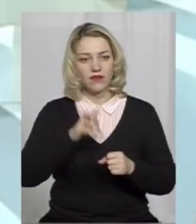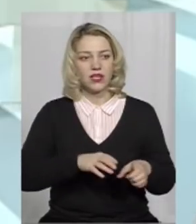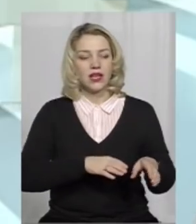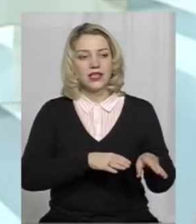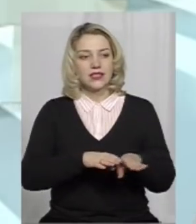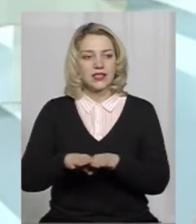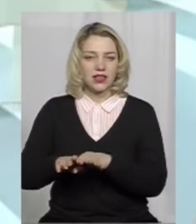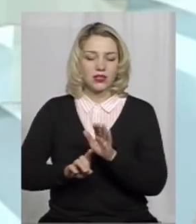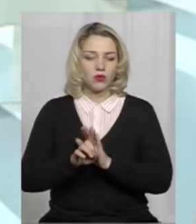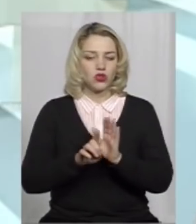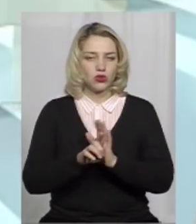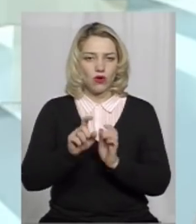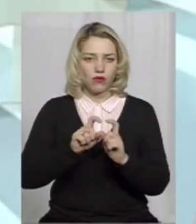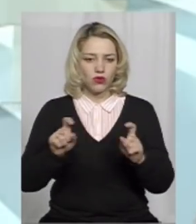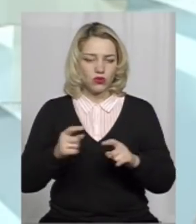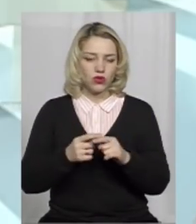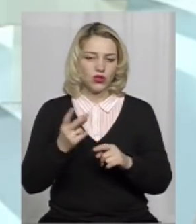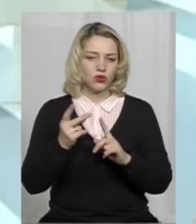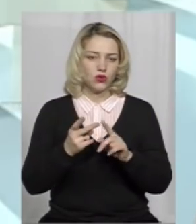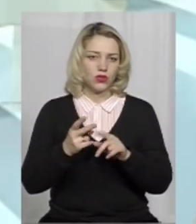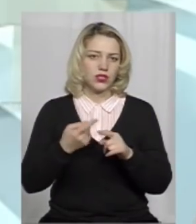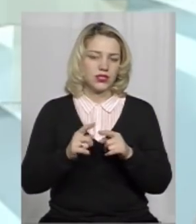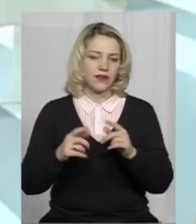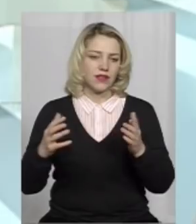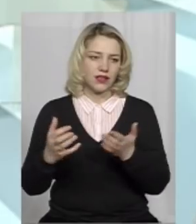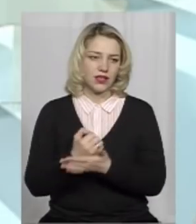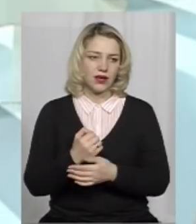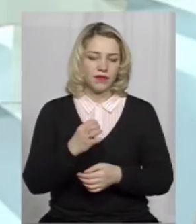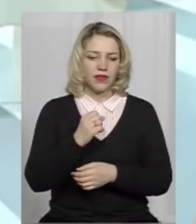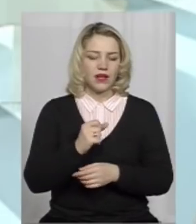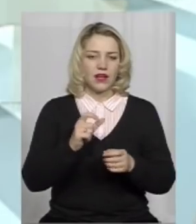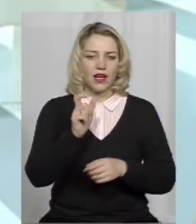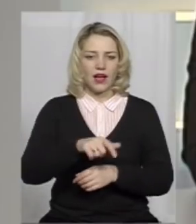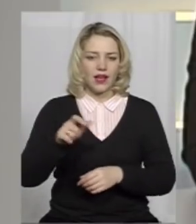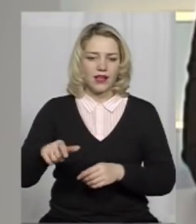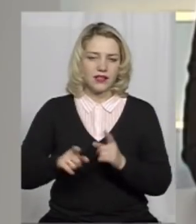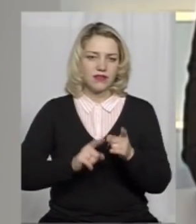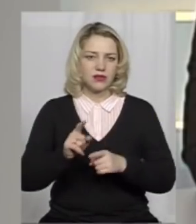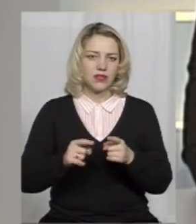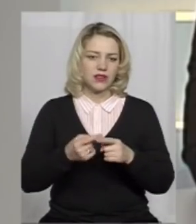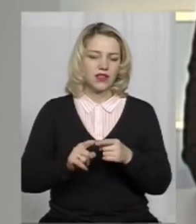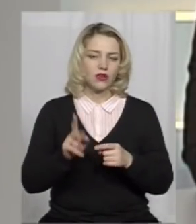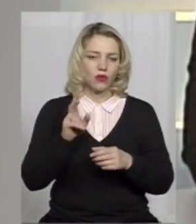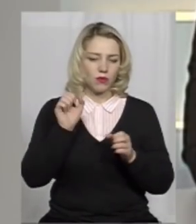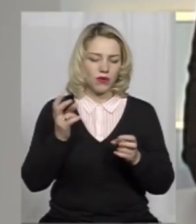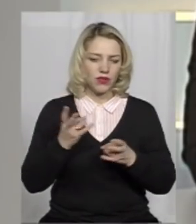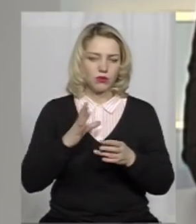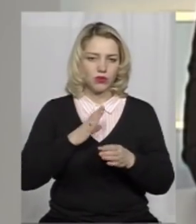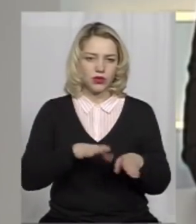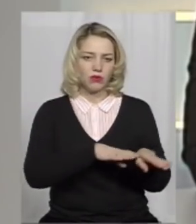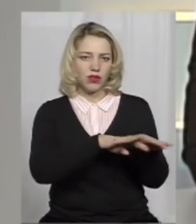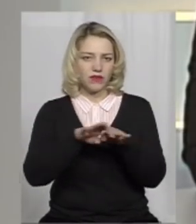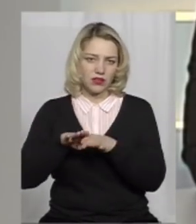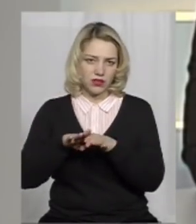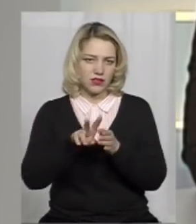школи. Отже, друге – це віднайти агентів змін, тобто тих, на кого варто було б рівнятися